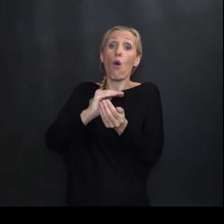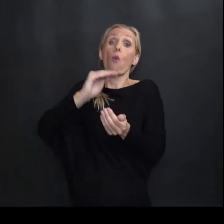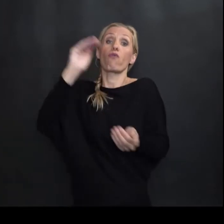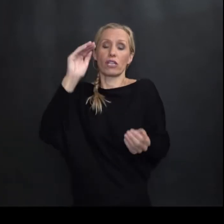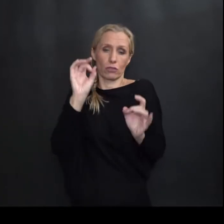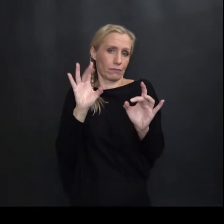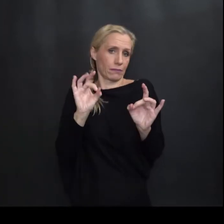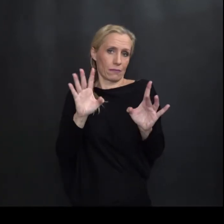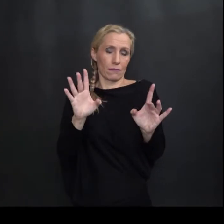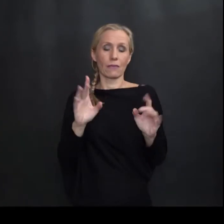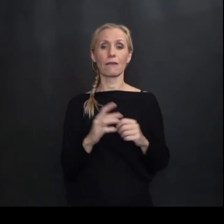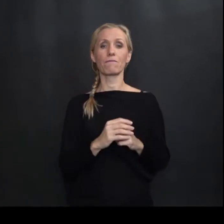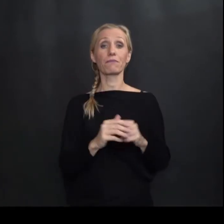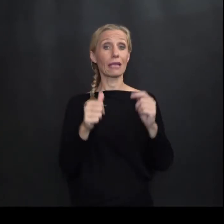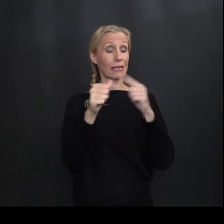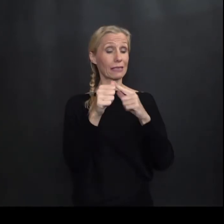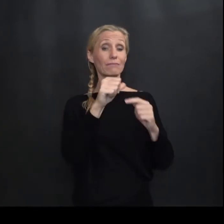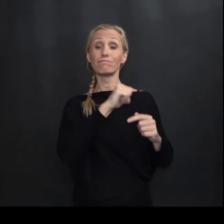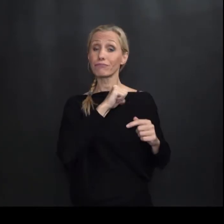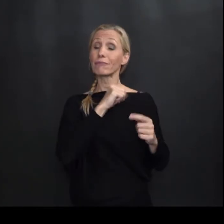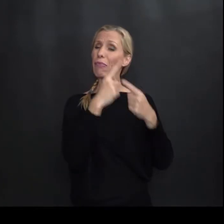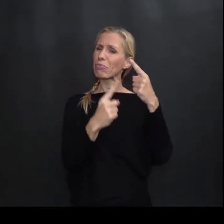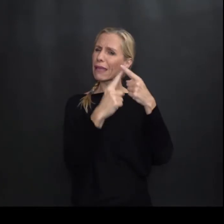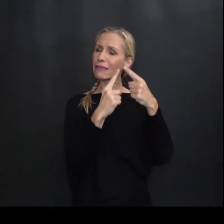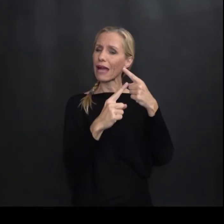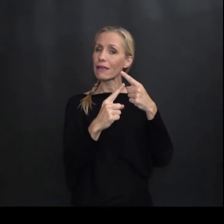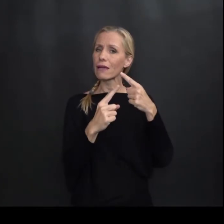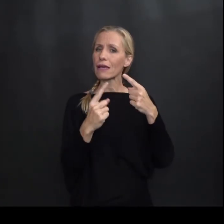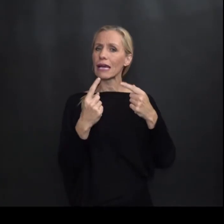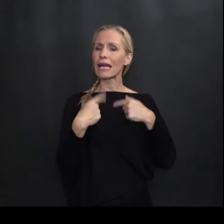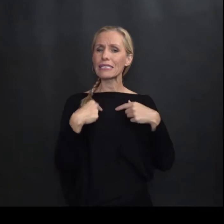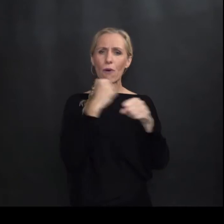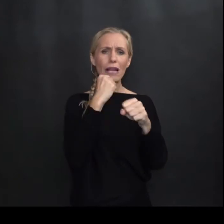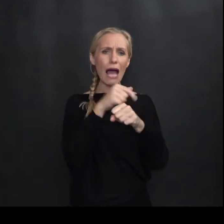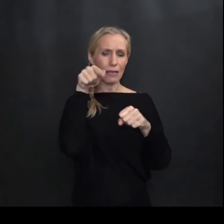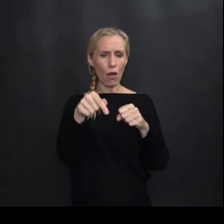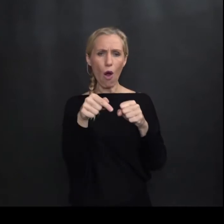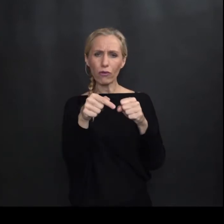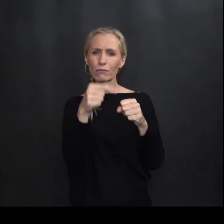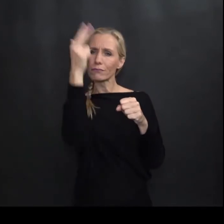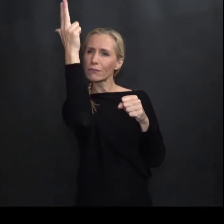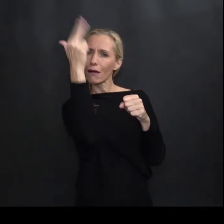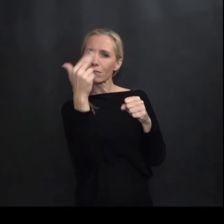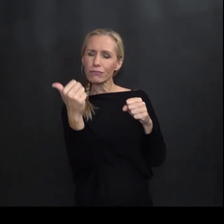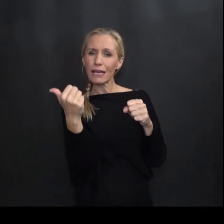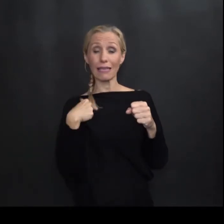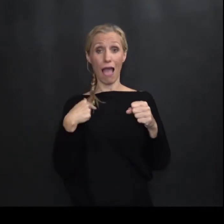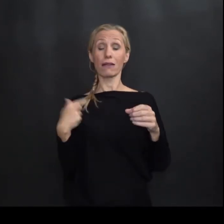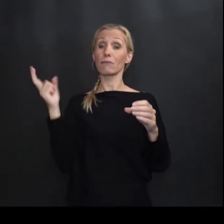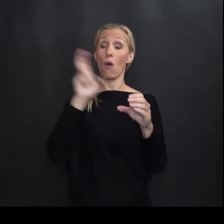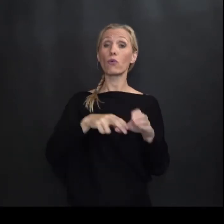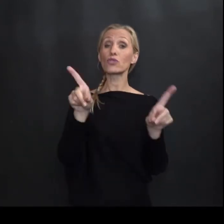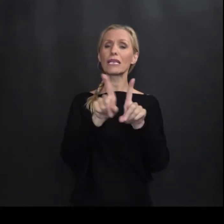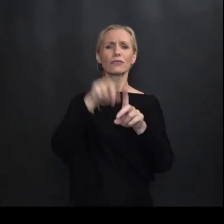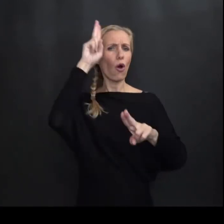uvećana Evo jedan Interesantan detalj Kod nastavanja ove replike U njemu sam i sudjelovala